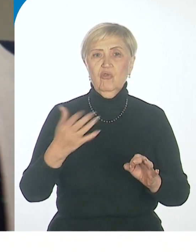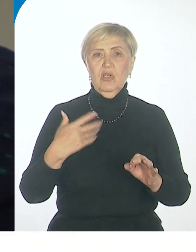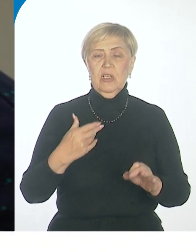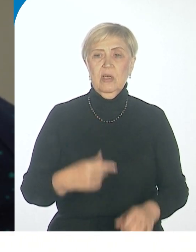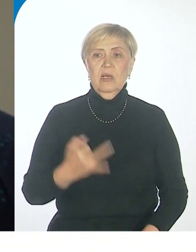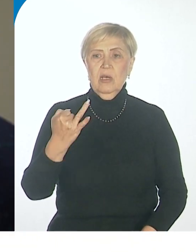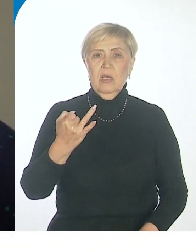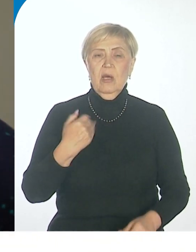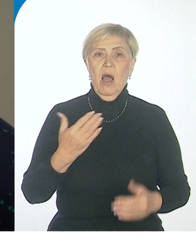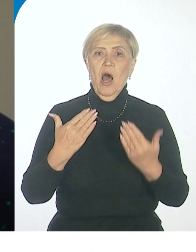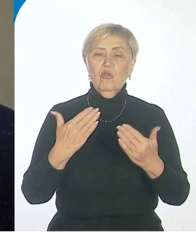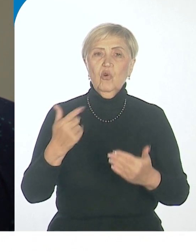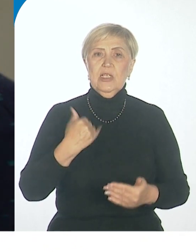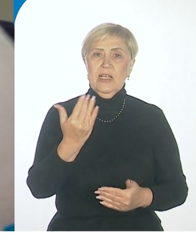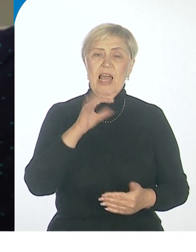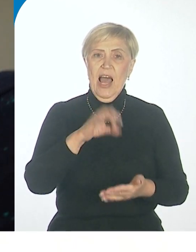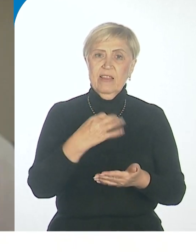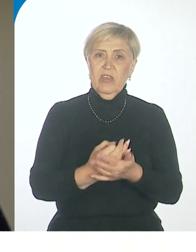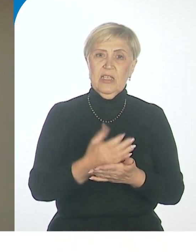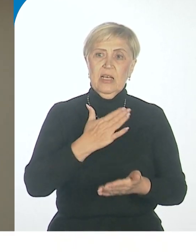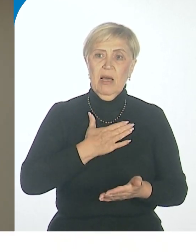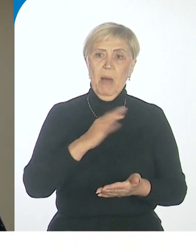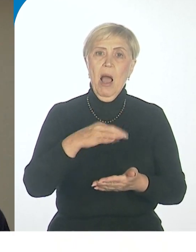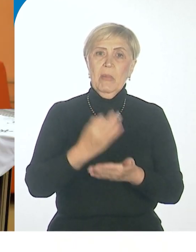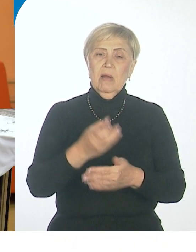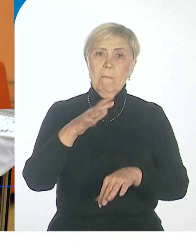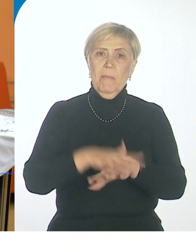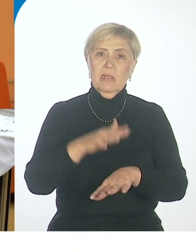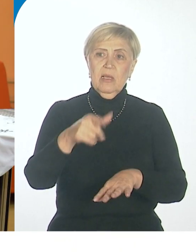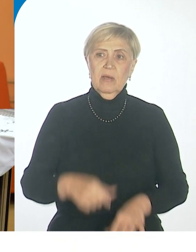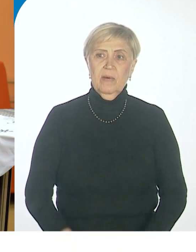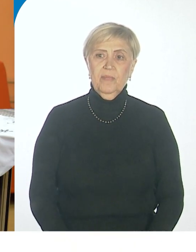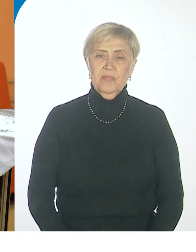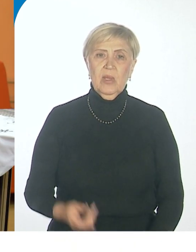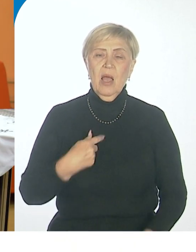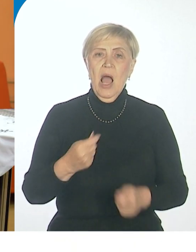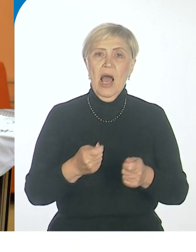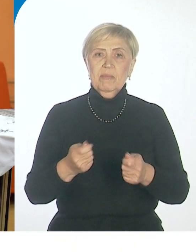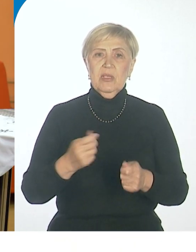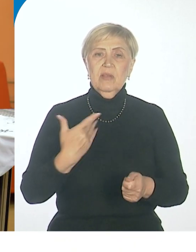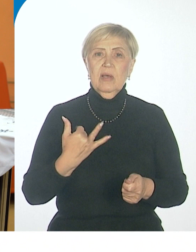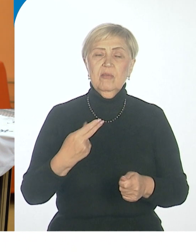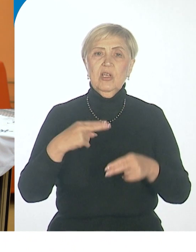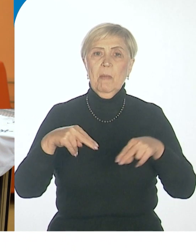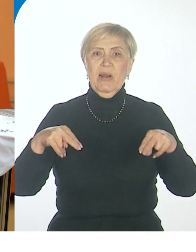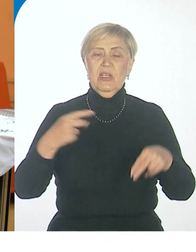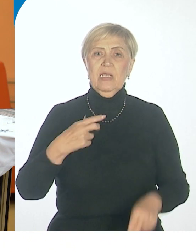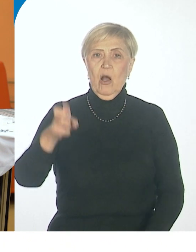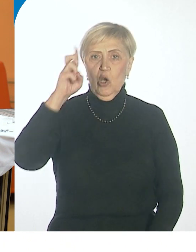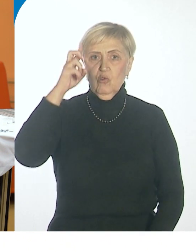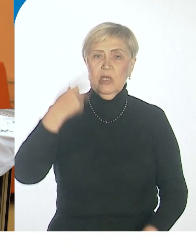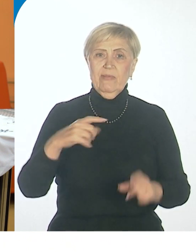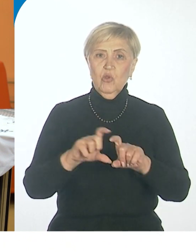относится к ней очень ответственно. К нам обращаются банки, административные, правительства, государственные